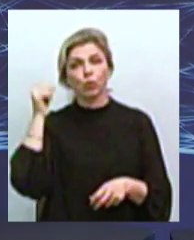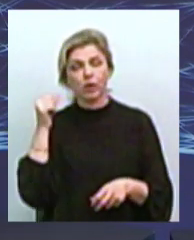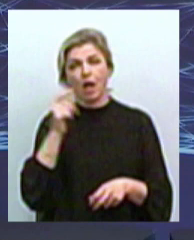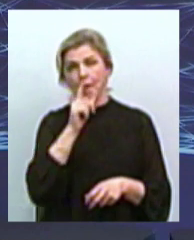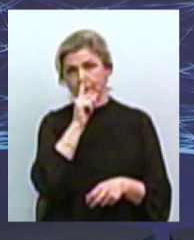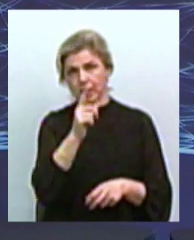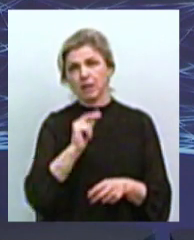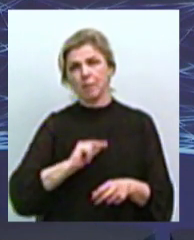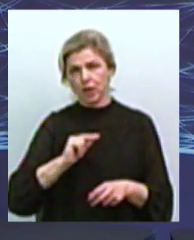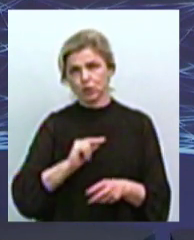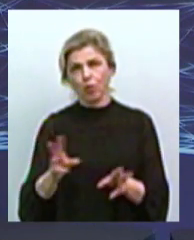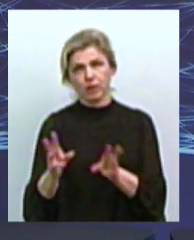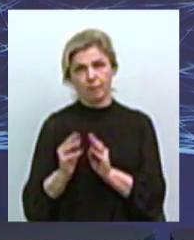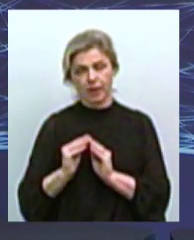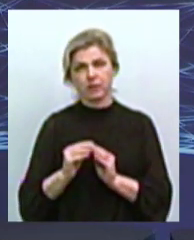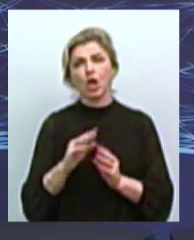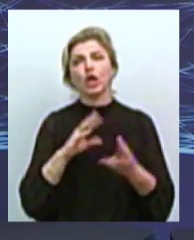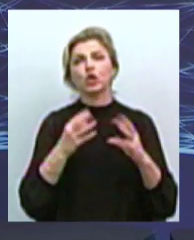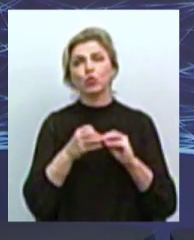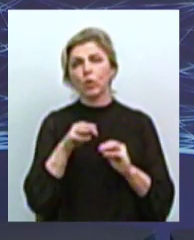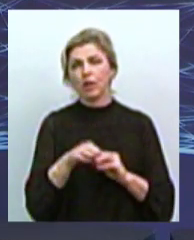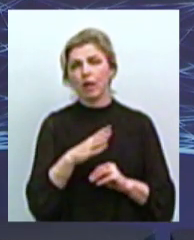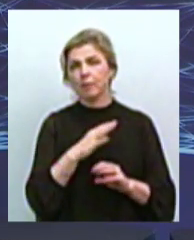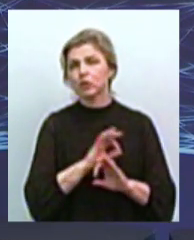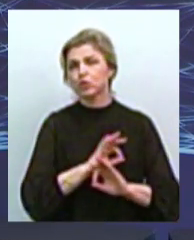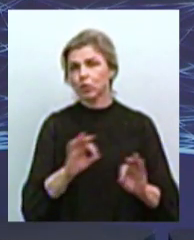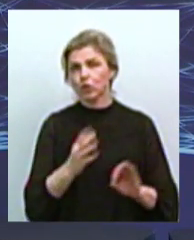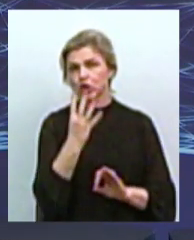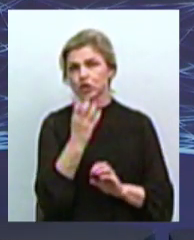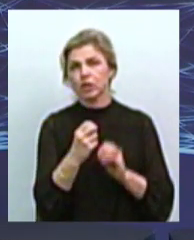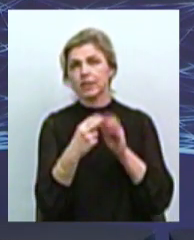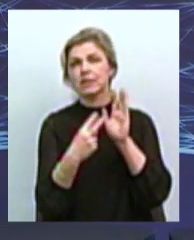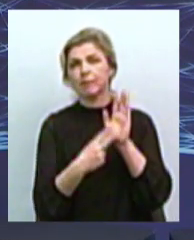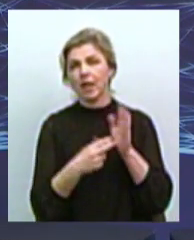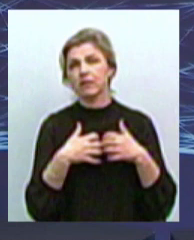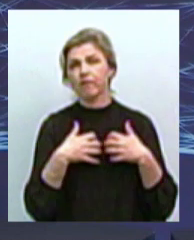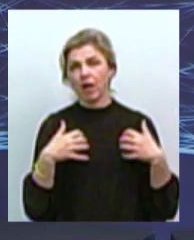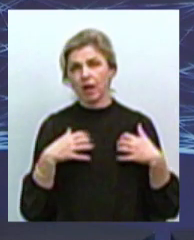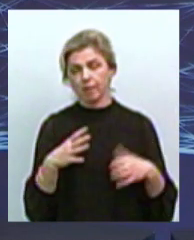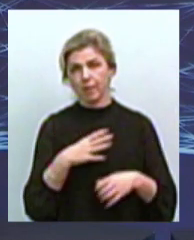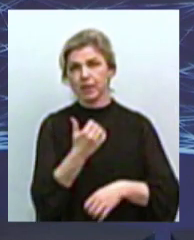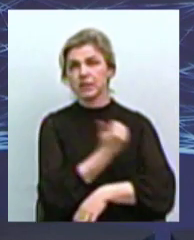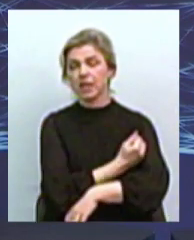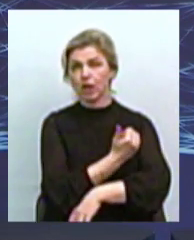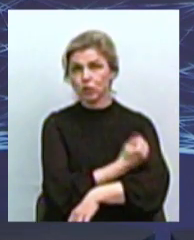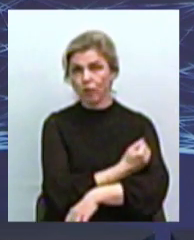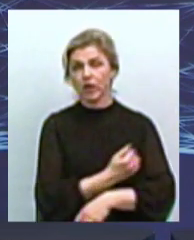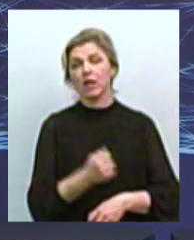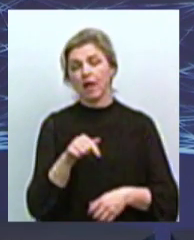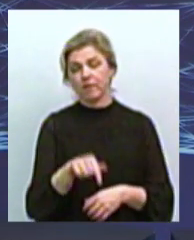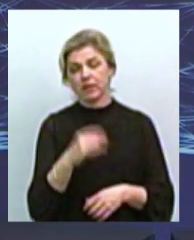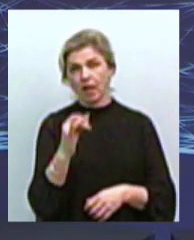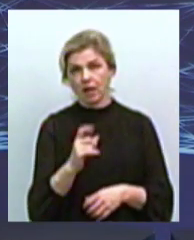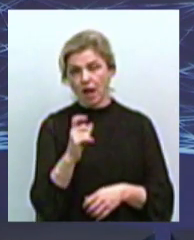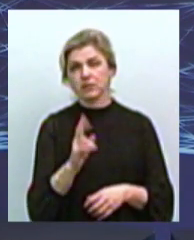ми пропрацювали плідно, результат був просто чудовий, тому що 417 тварин було простерилізовано минулого разу. Цього разу, на при великий, мій